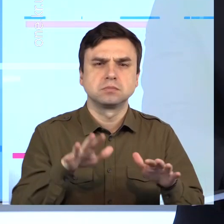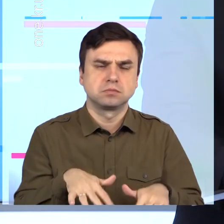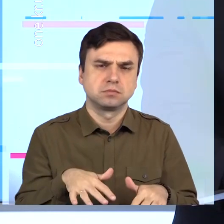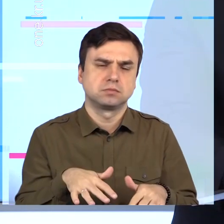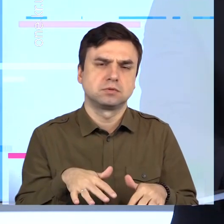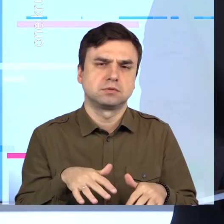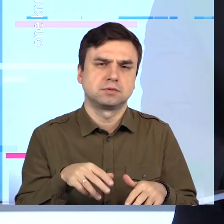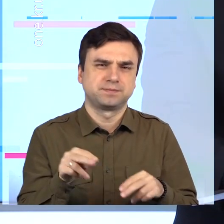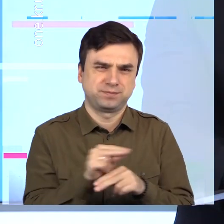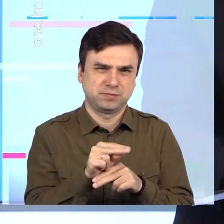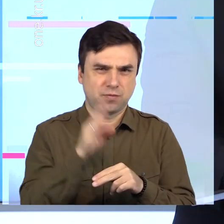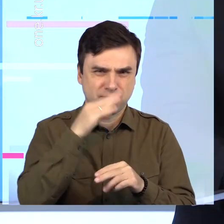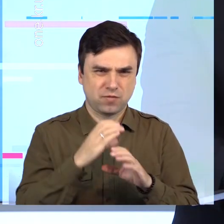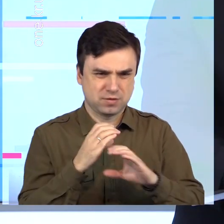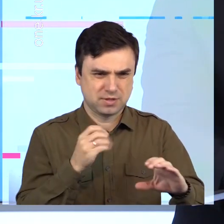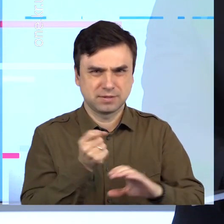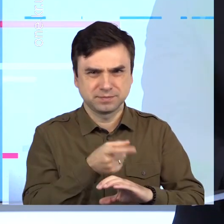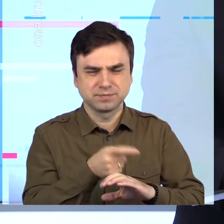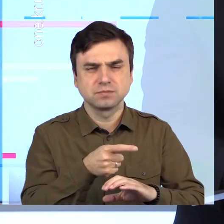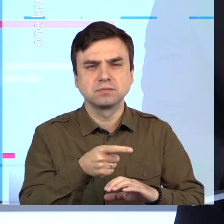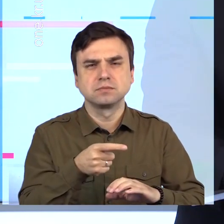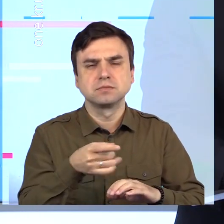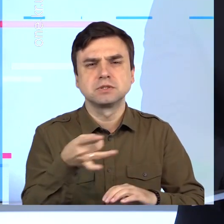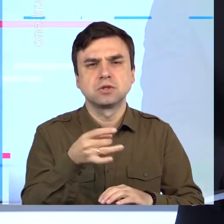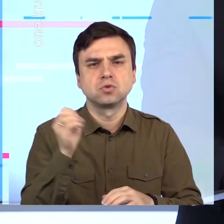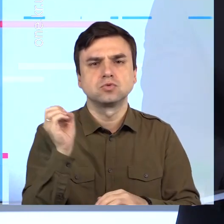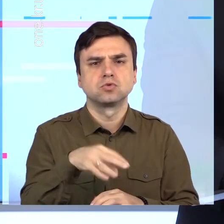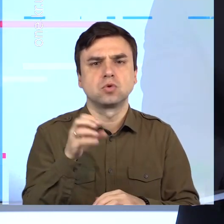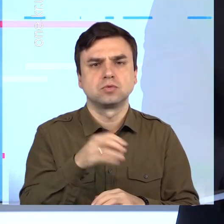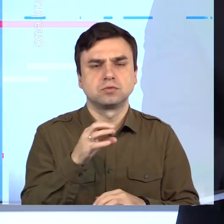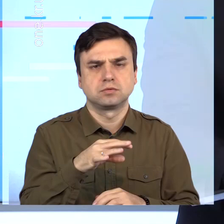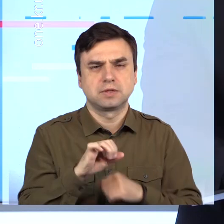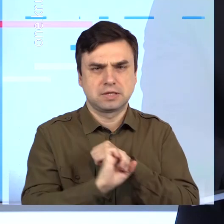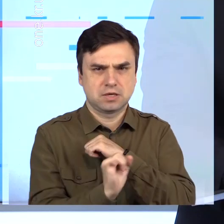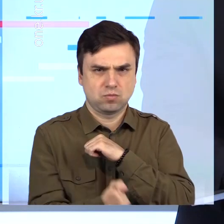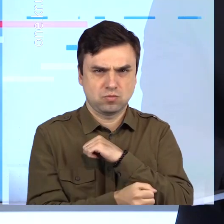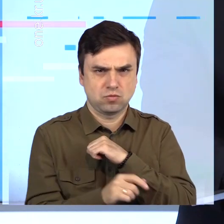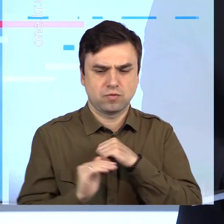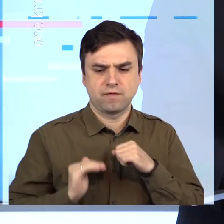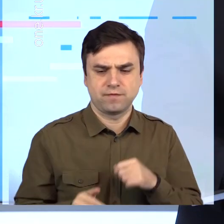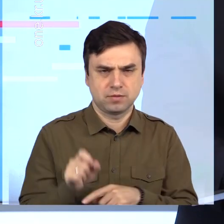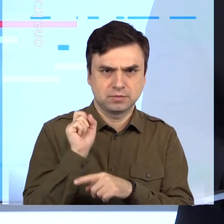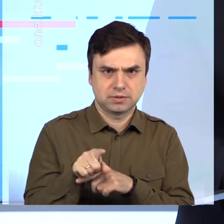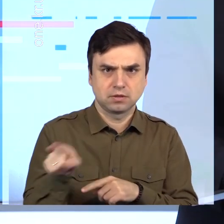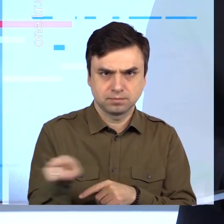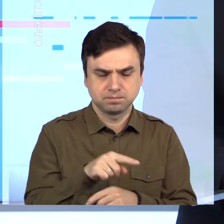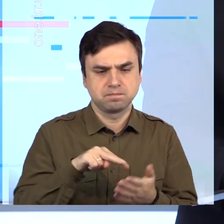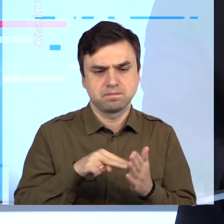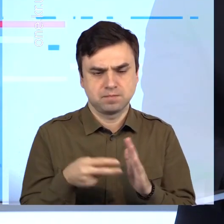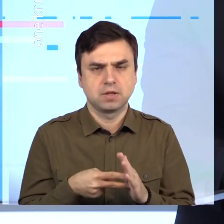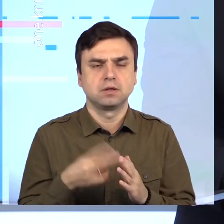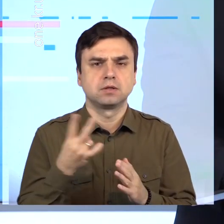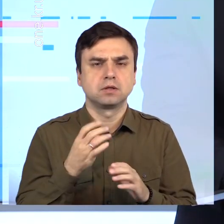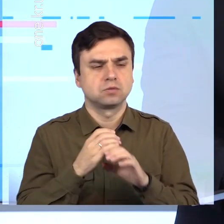реконструкцію каналізаційного колектору «Сонячний», де робітники підрядної організації за планом мають замінити майже